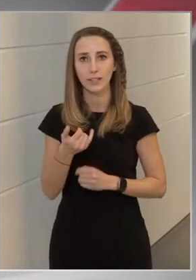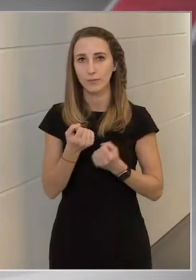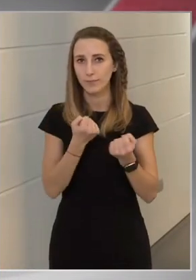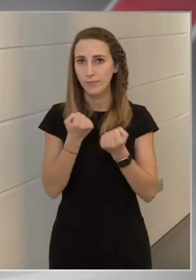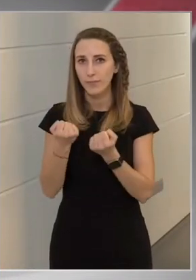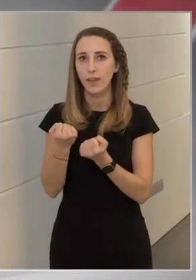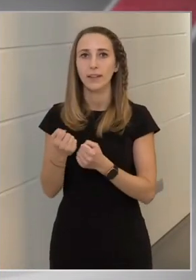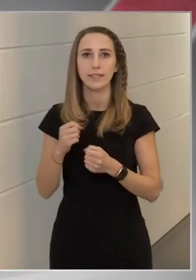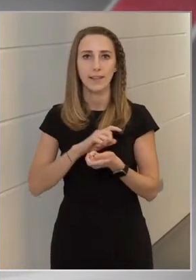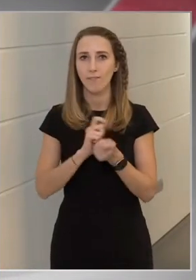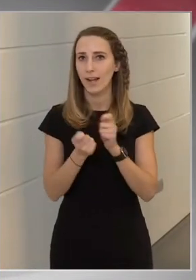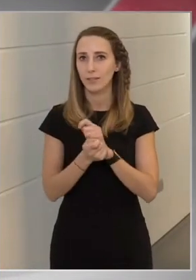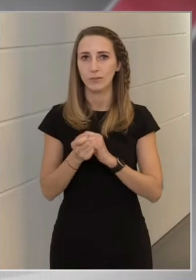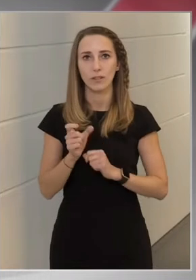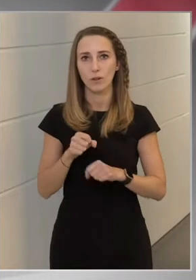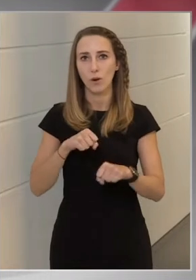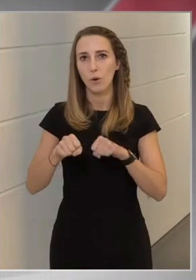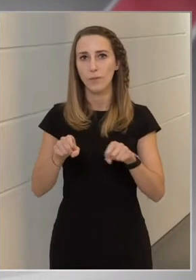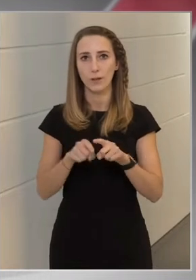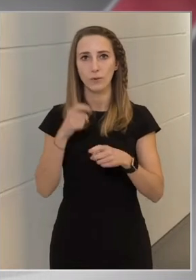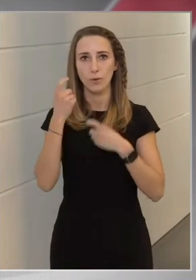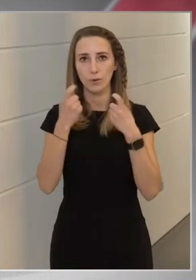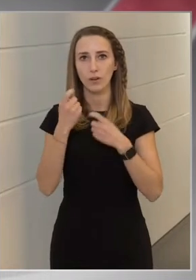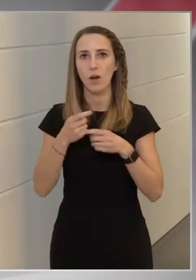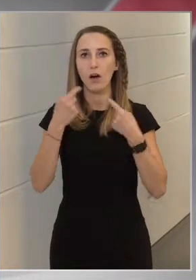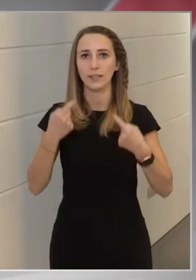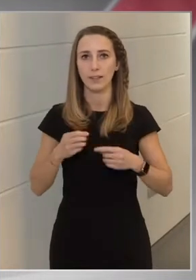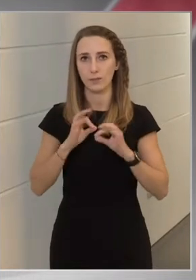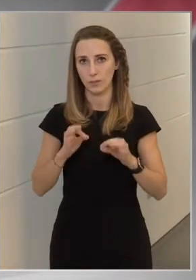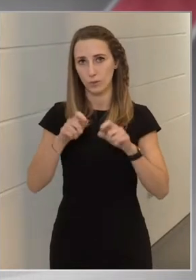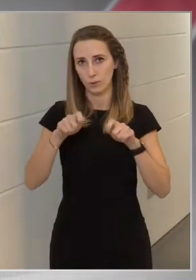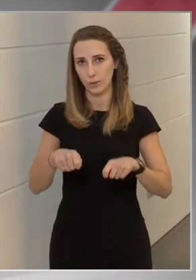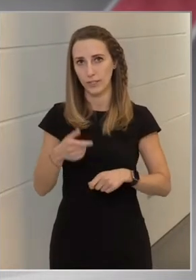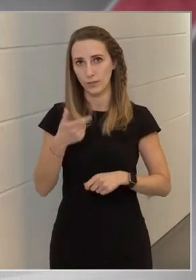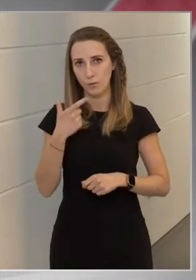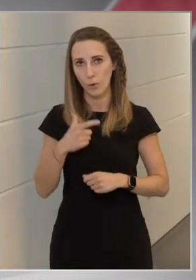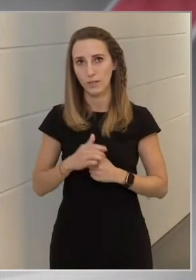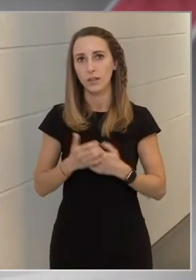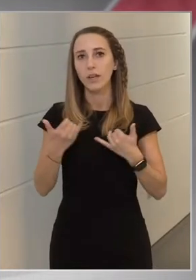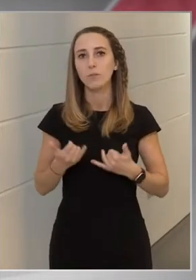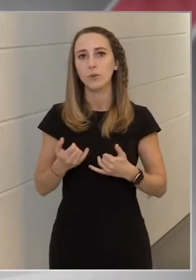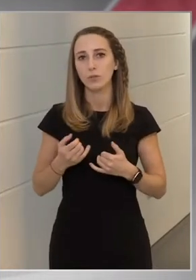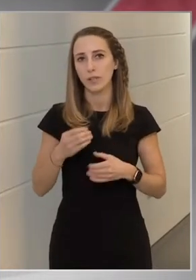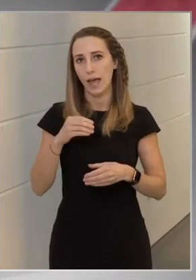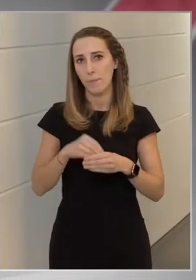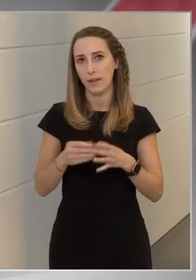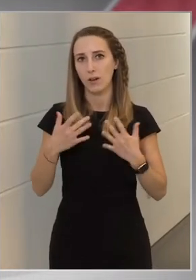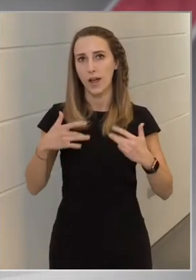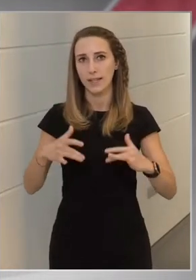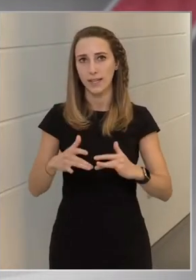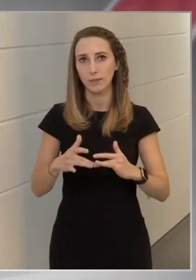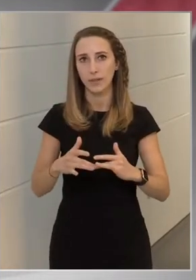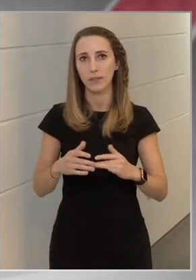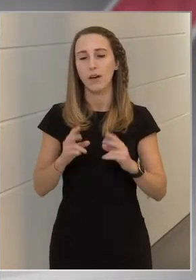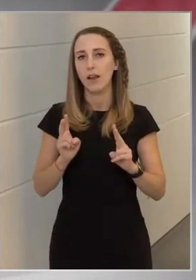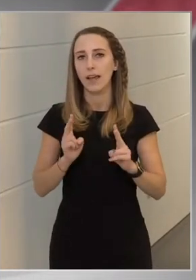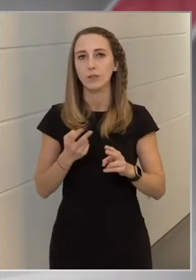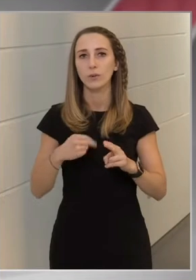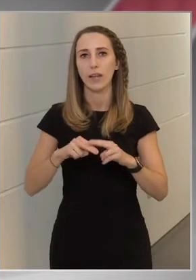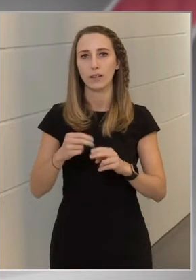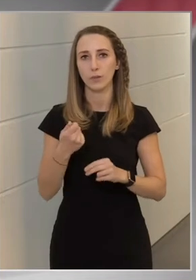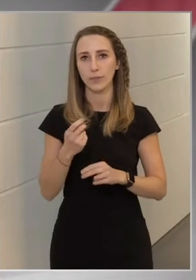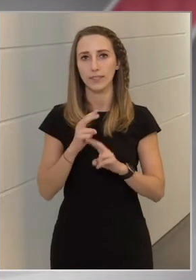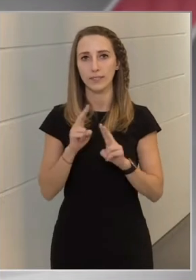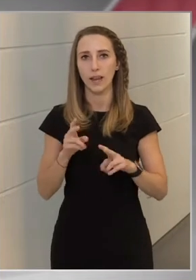változtat azon, hogy a kormány úgy gondolja, hogy ez egy határozottan jó döntés volt, hogy most ebben a helyzetben a lehető legtöbb